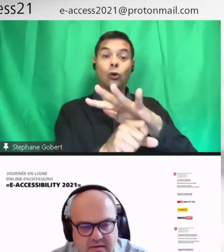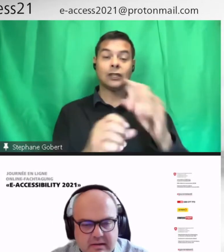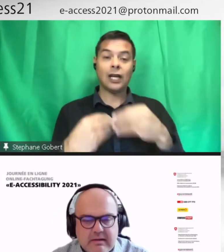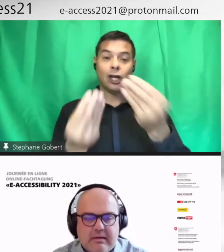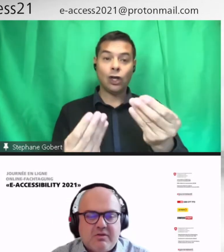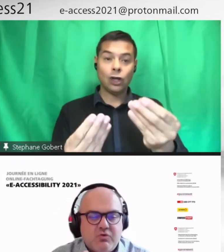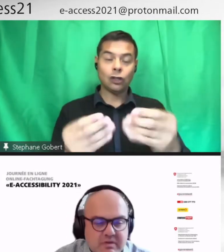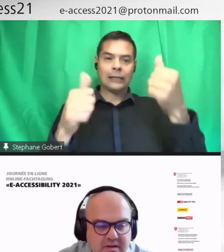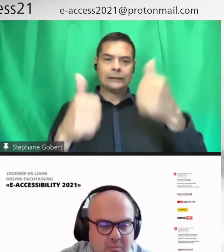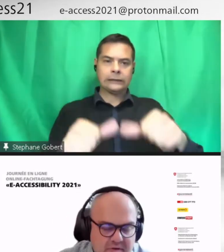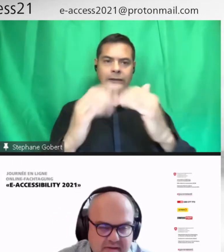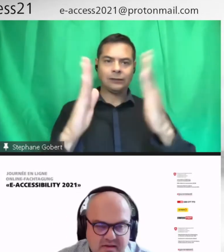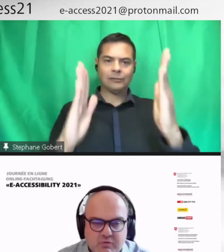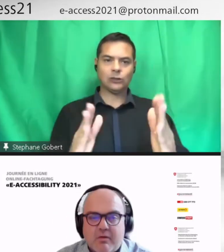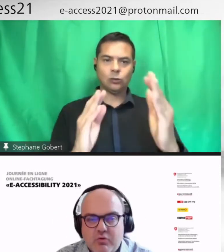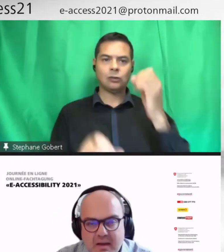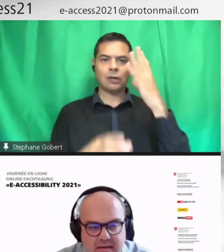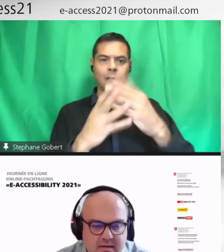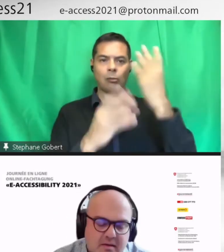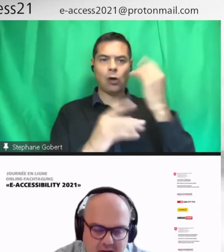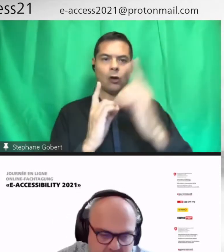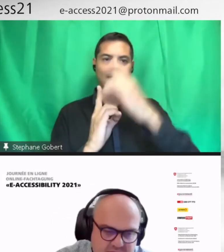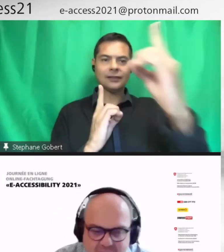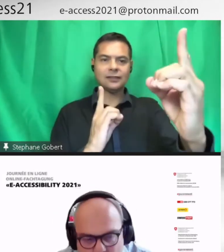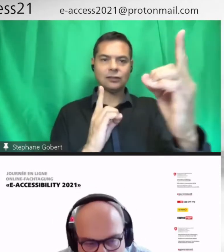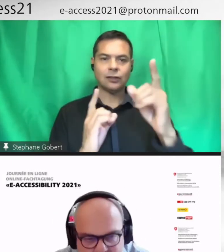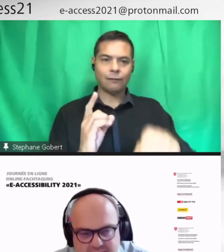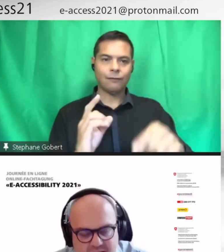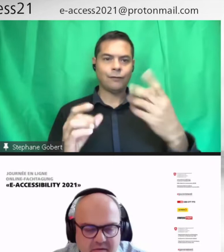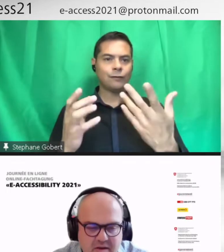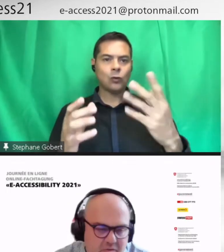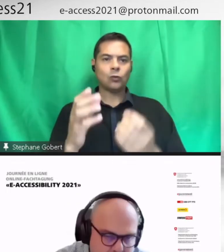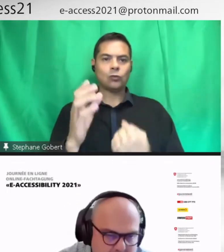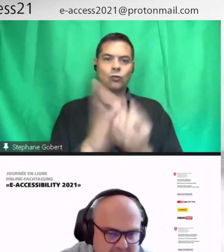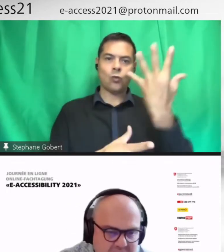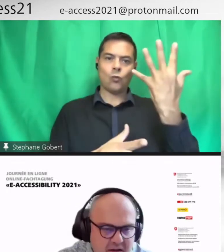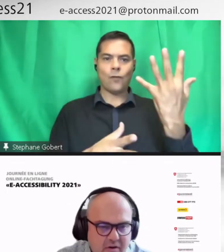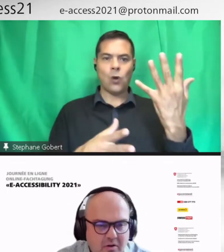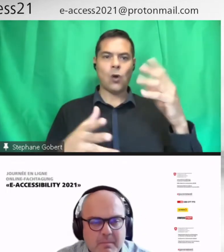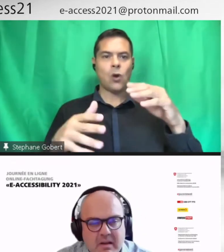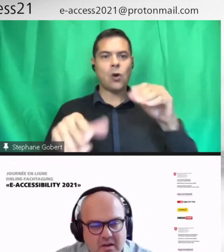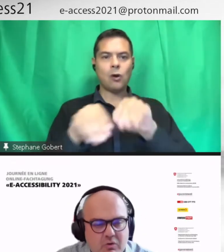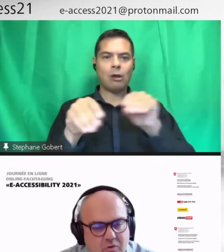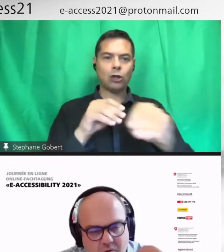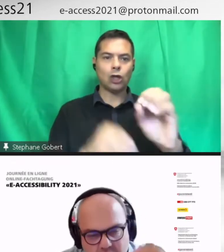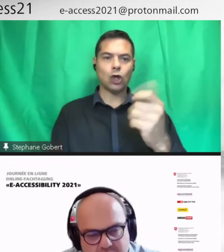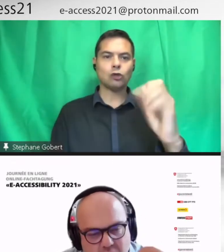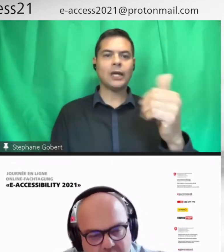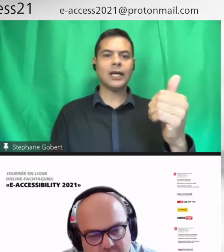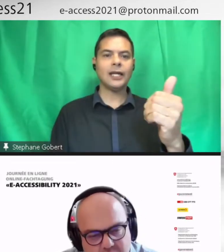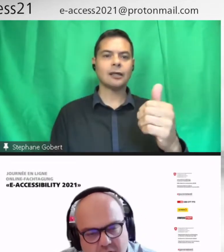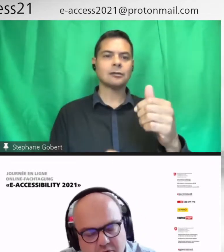des outils d'apprentissage qui soient numériques. Ce n pas Corona qui l'a rélevé, on en parlait déjà avant. Et puis, dans